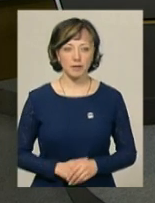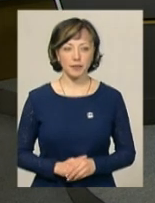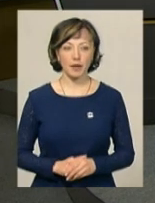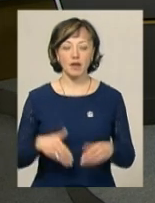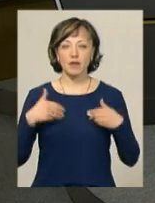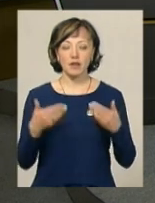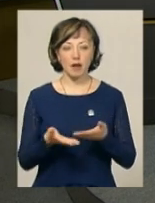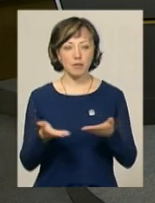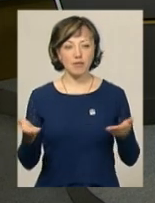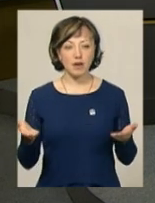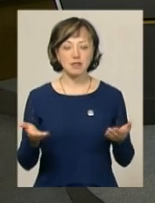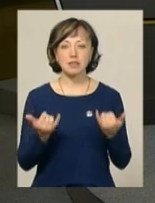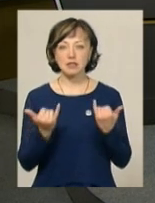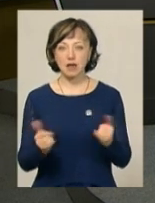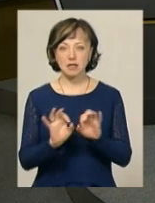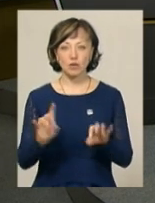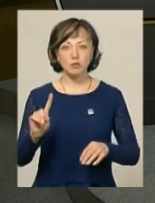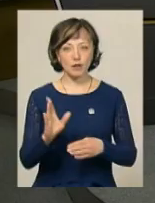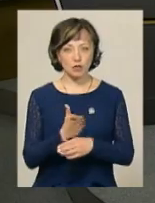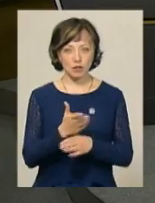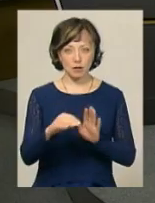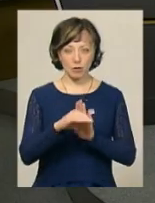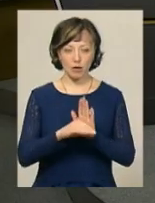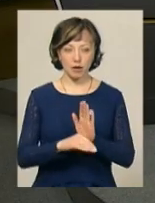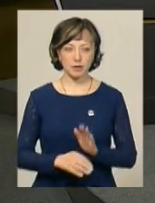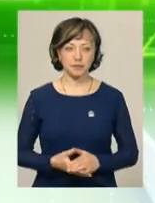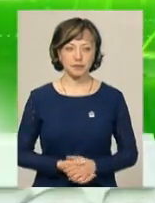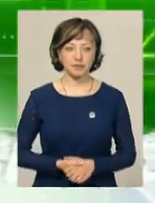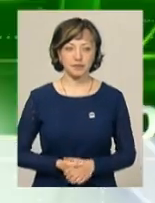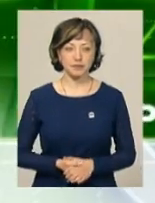Рибак. Ми вітаємо вас. І зараз анонс першої частини програми.